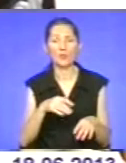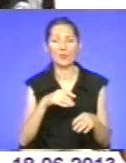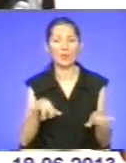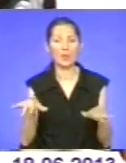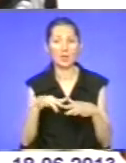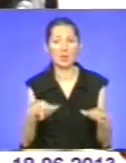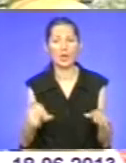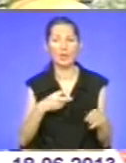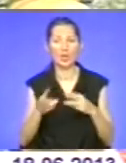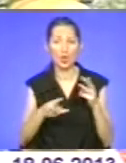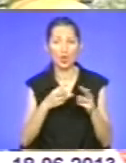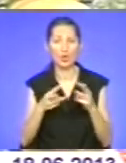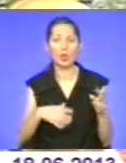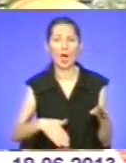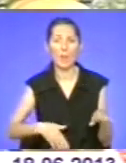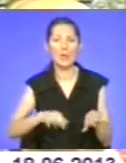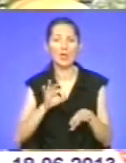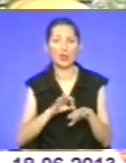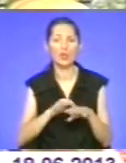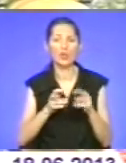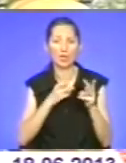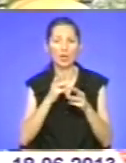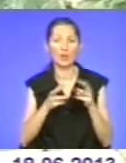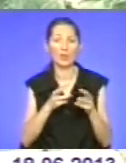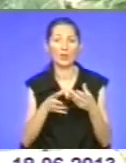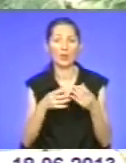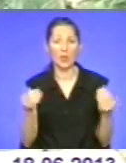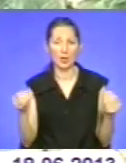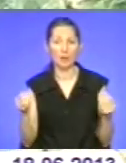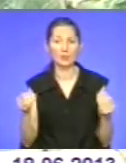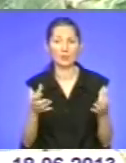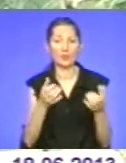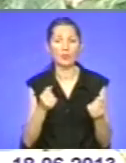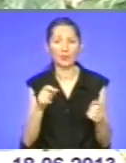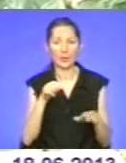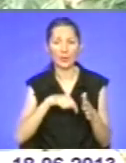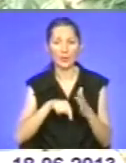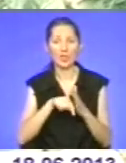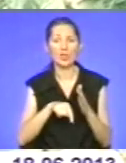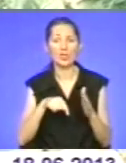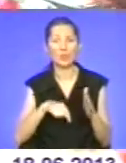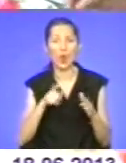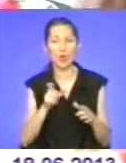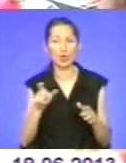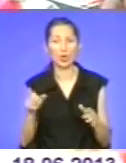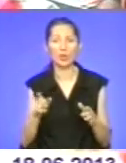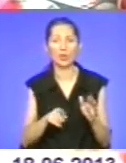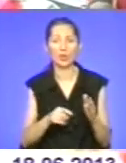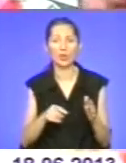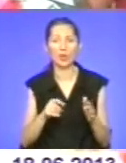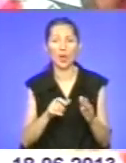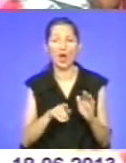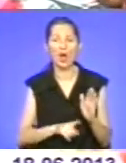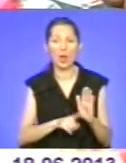тіла, нудо та біль у животі. Сприйнятість організму людини до кишкових захворювань висока. Найчастіше хворюють діти, у яких захисні